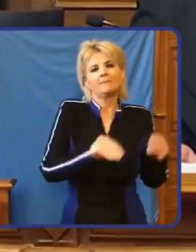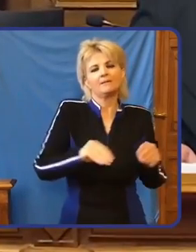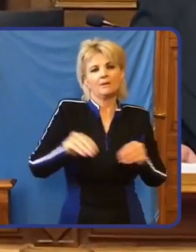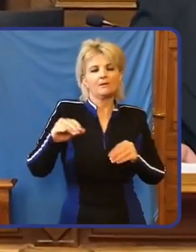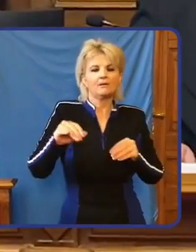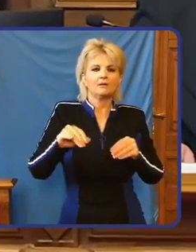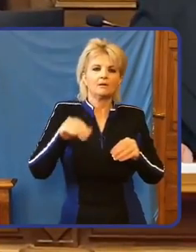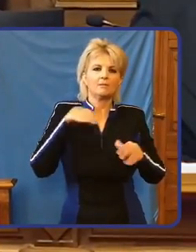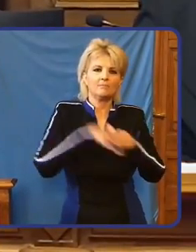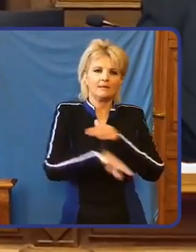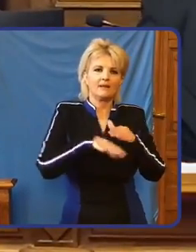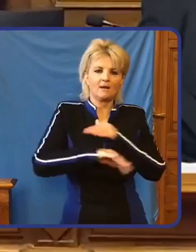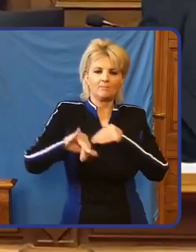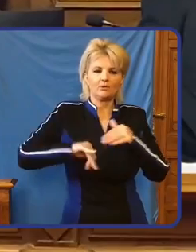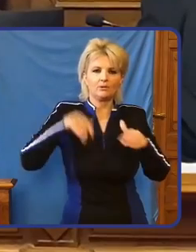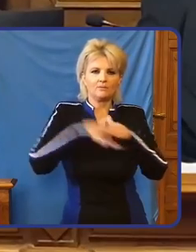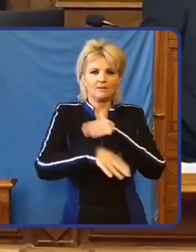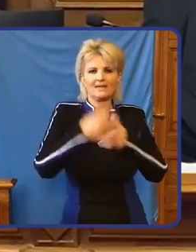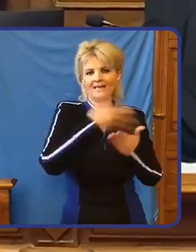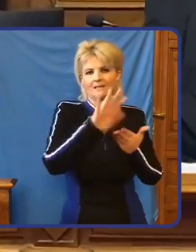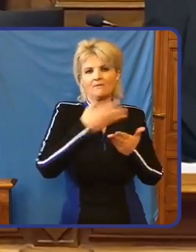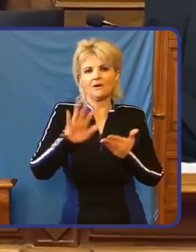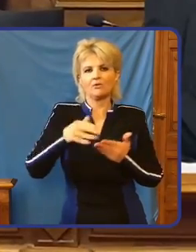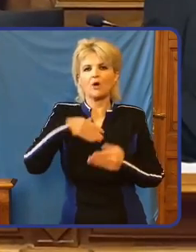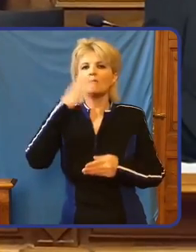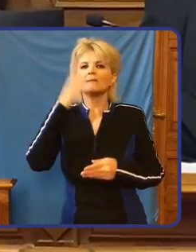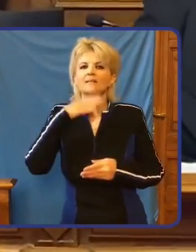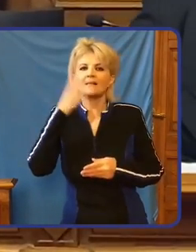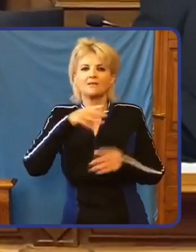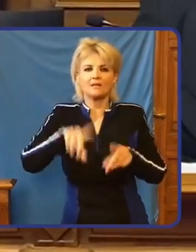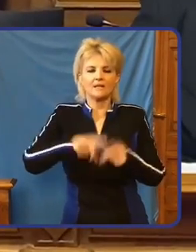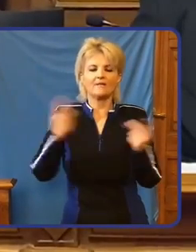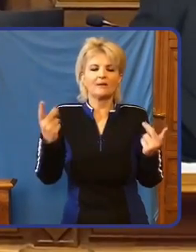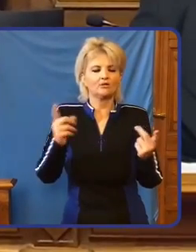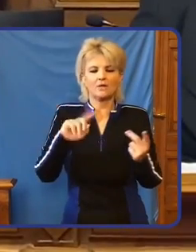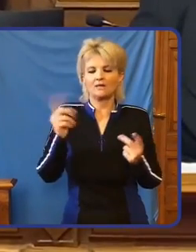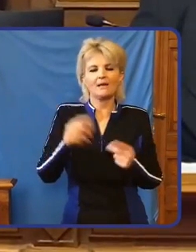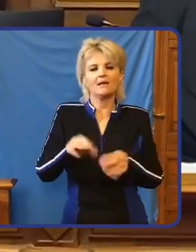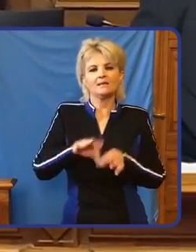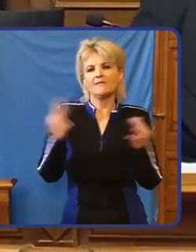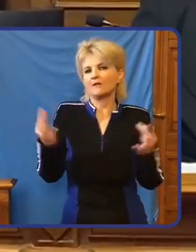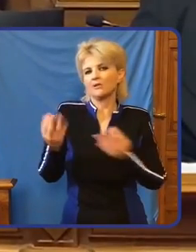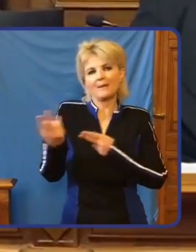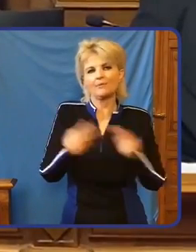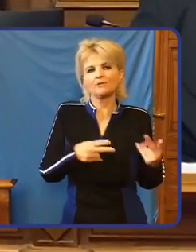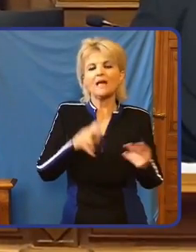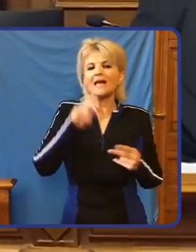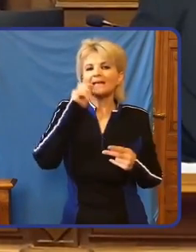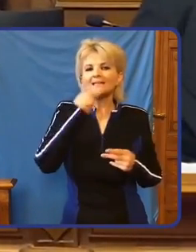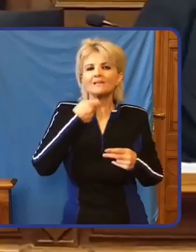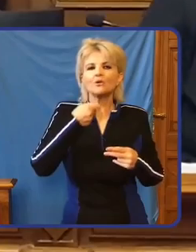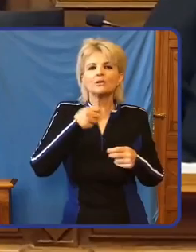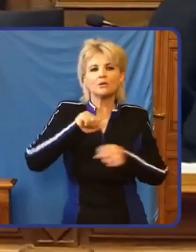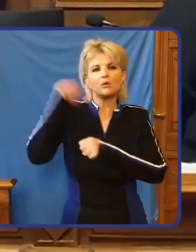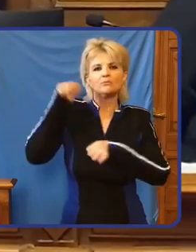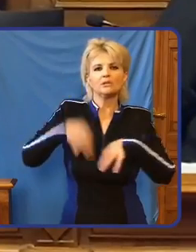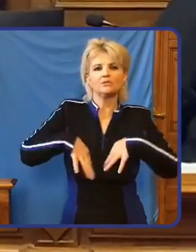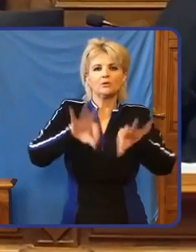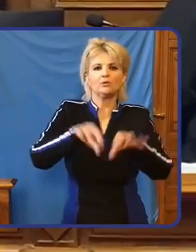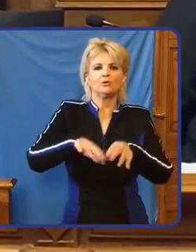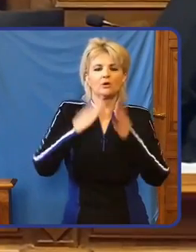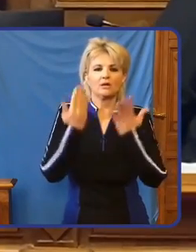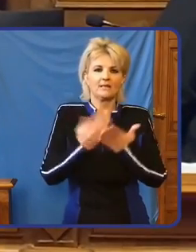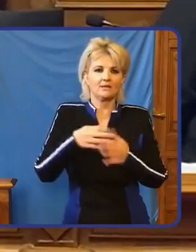bűnöző migránsokat kizavarjuk az országból. Hogy a Fidesz által még mindig nyilvánosságra nem hozott titkolt kommunista ügynökaktákat, végre nyilvánosságra hoztuk.